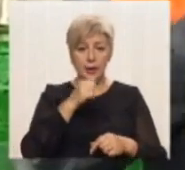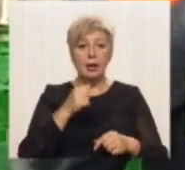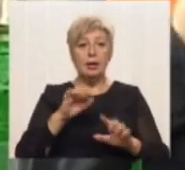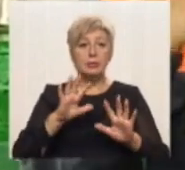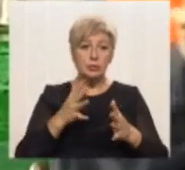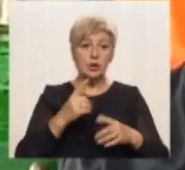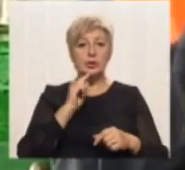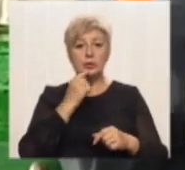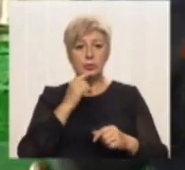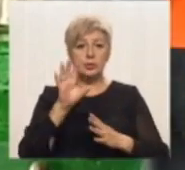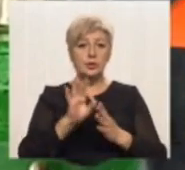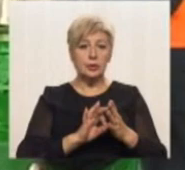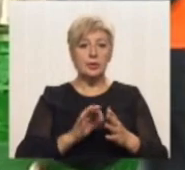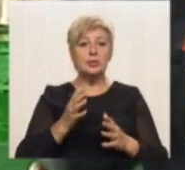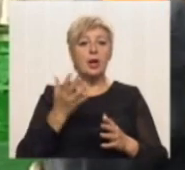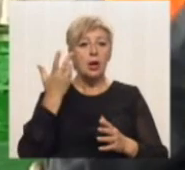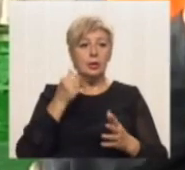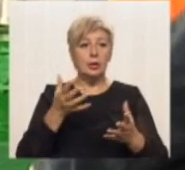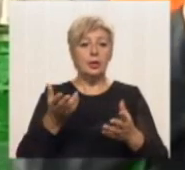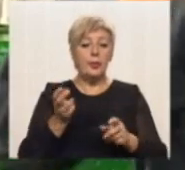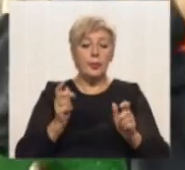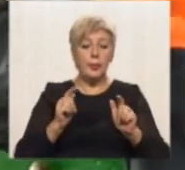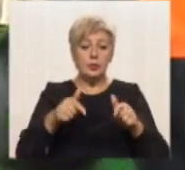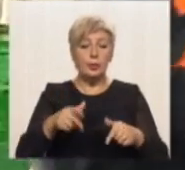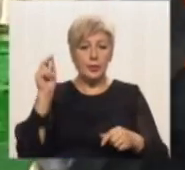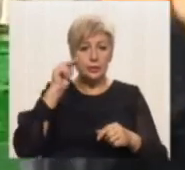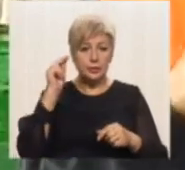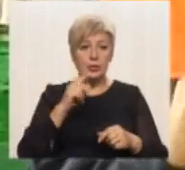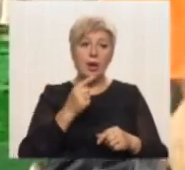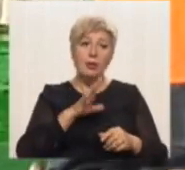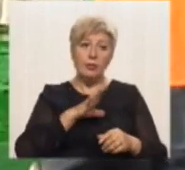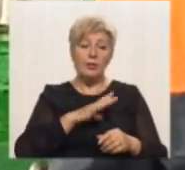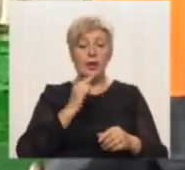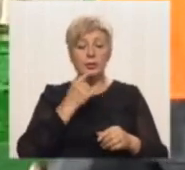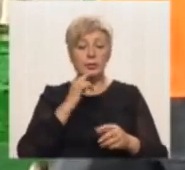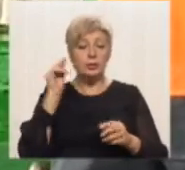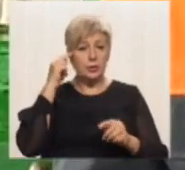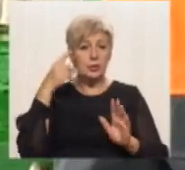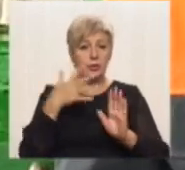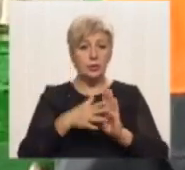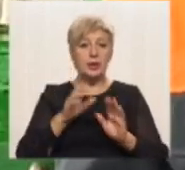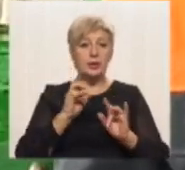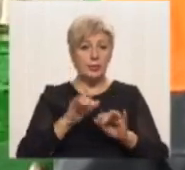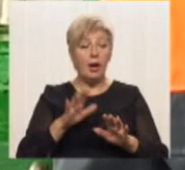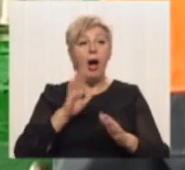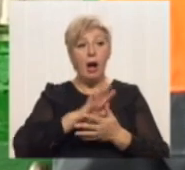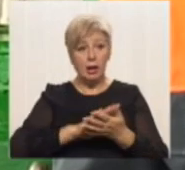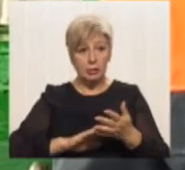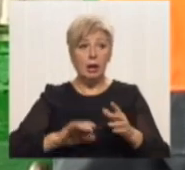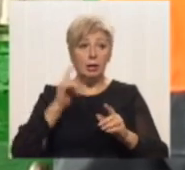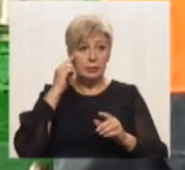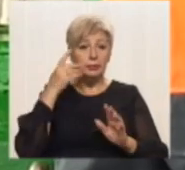Трапляються труднощі одразу, коли вони поступають навчатися. Їм складно буває розуміти матеріал, але далі вони вже по ходу навчання.